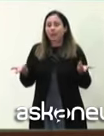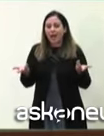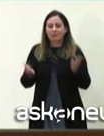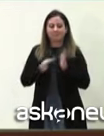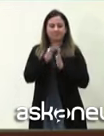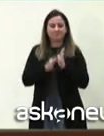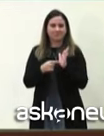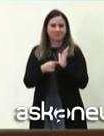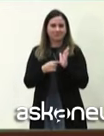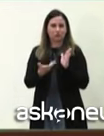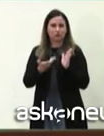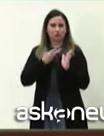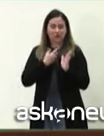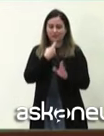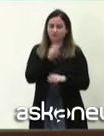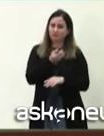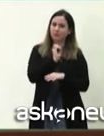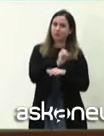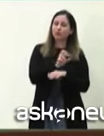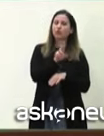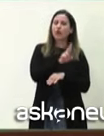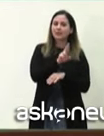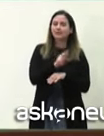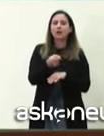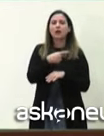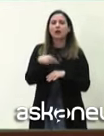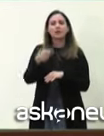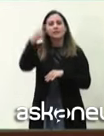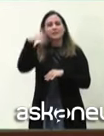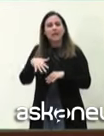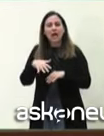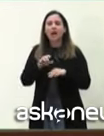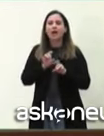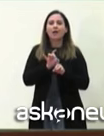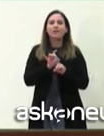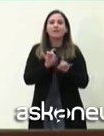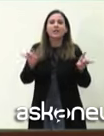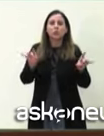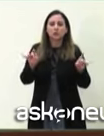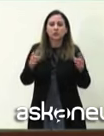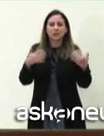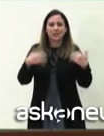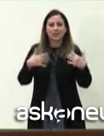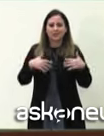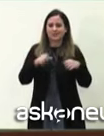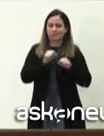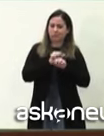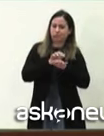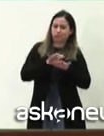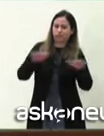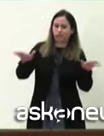Rezza, da fare, però noi sappiamo che questo virus si trasmette con alcune modalità. E se vogliamo ridurre drasticamente